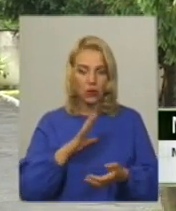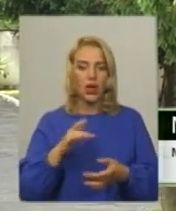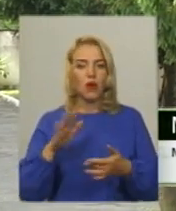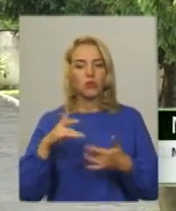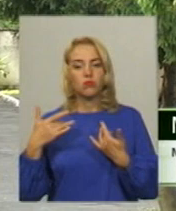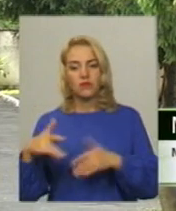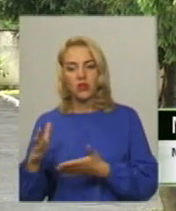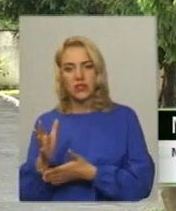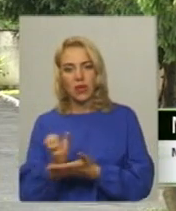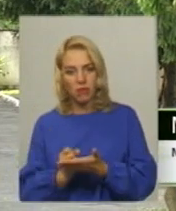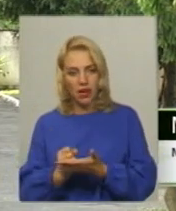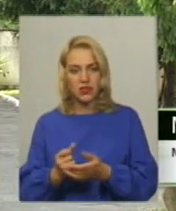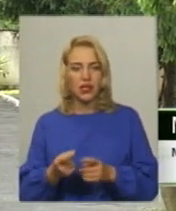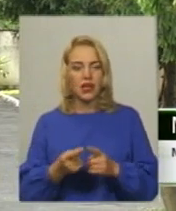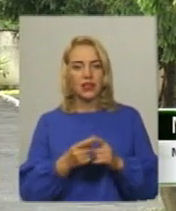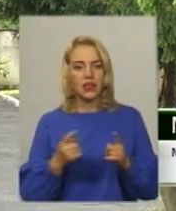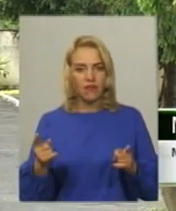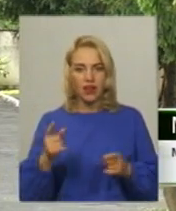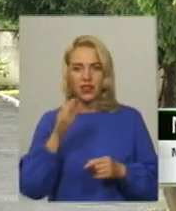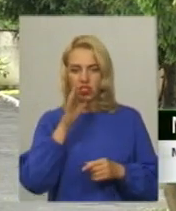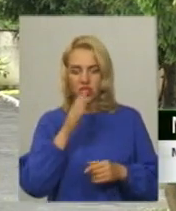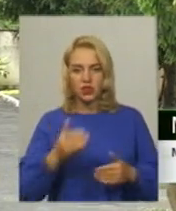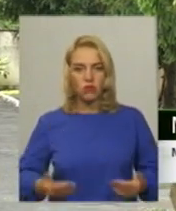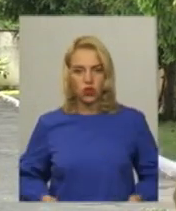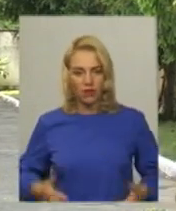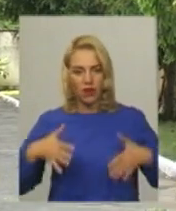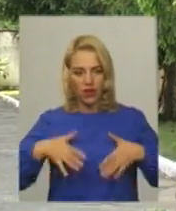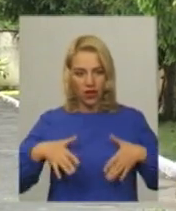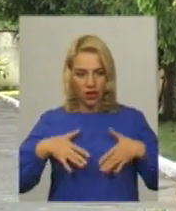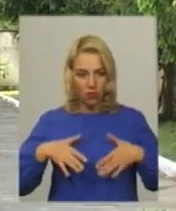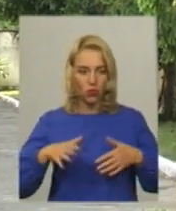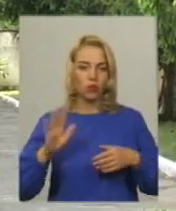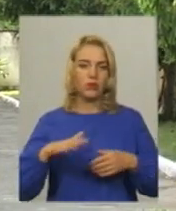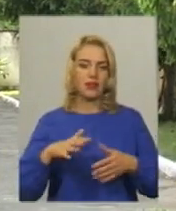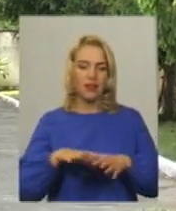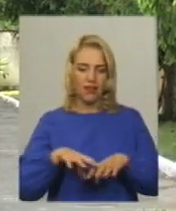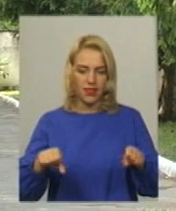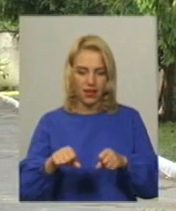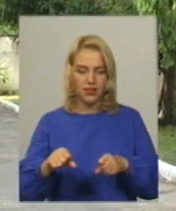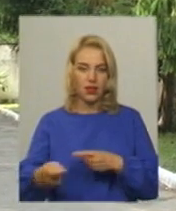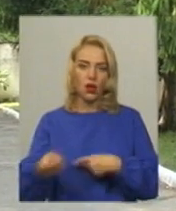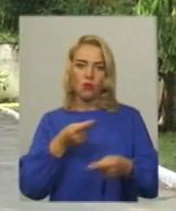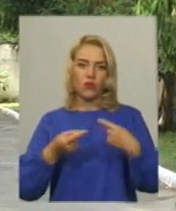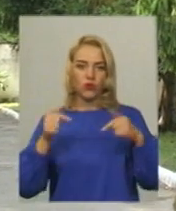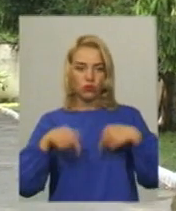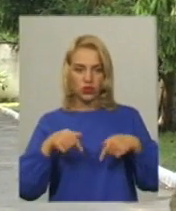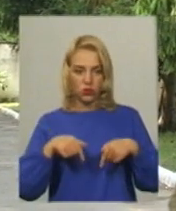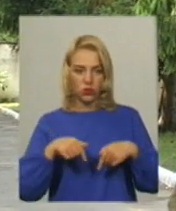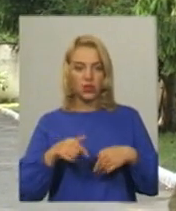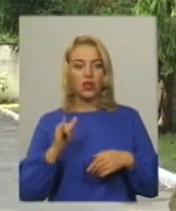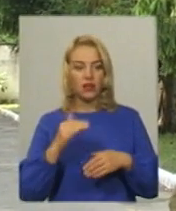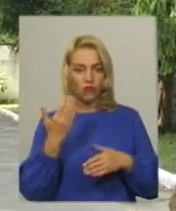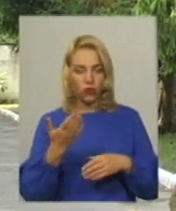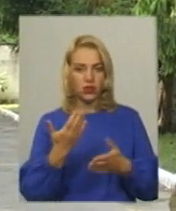час проживав в Криму Після анексії повернувся сюди І от прийшла